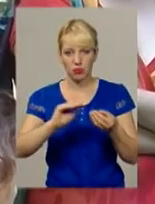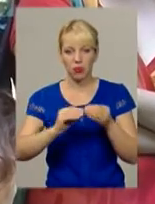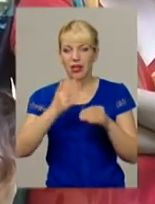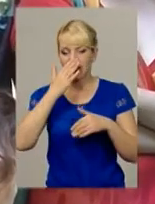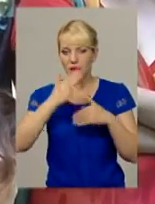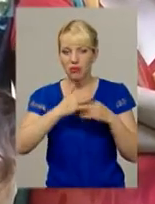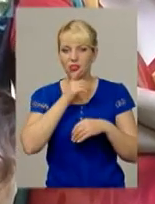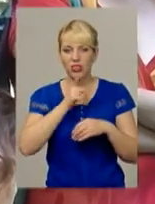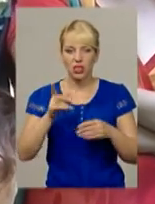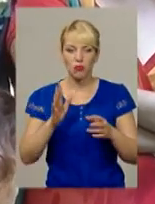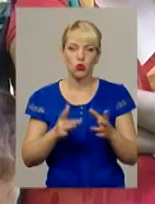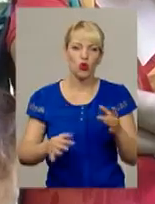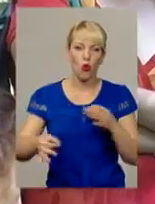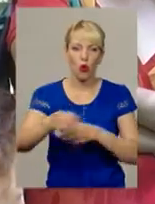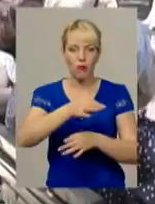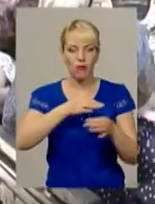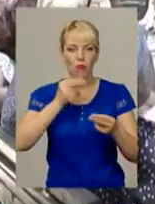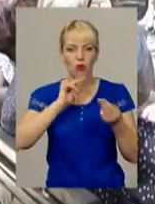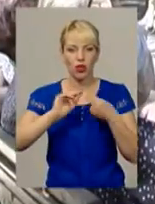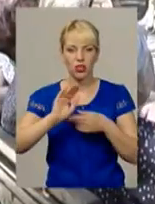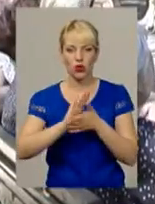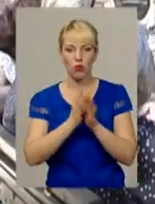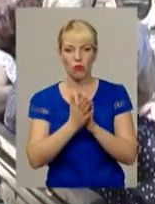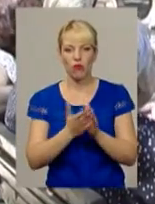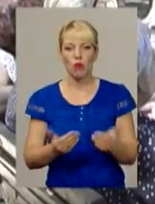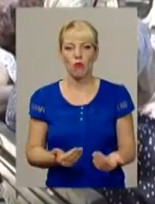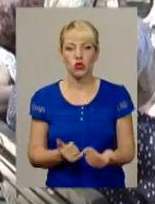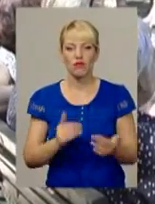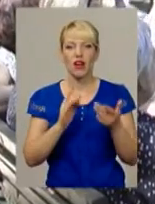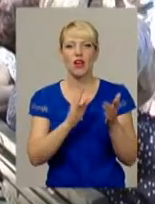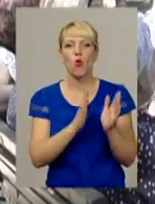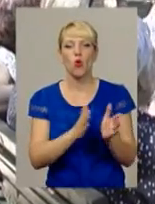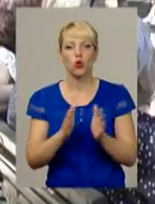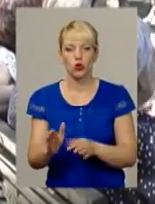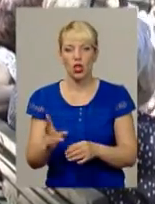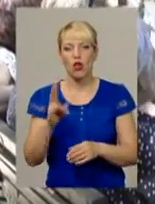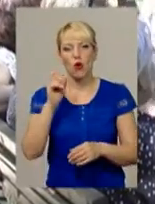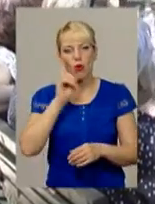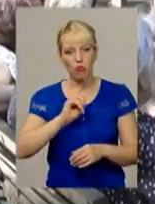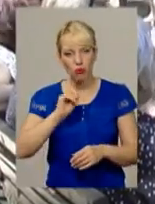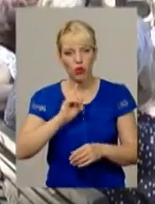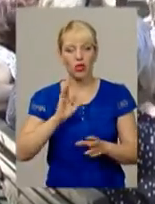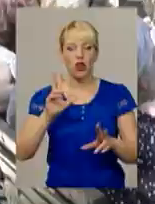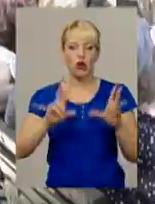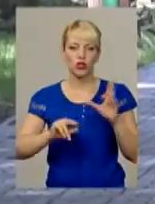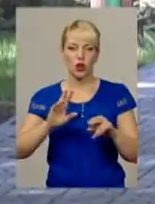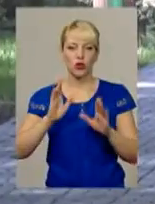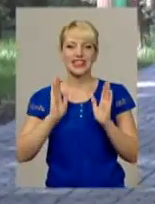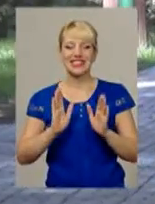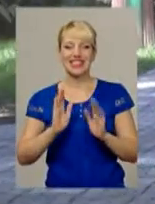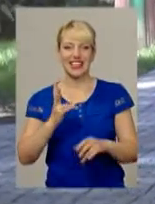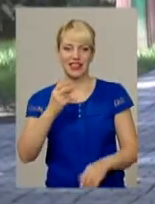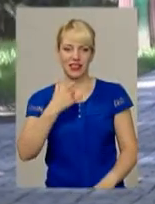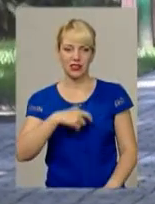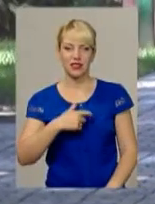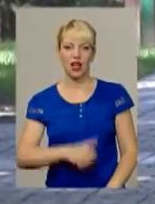збираються у купі обговорювати покращення умов проживання у гуртожитку. Але поки що, кажуть люди, розраховувати можна лише на себе. Кирило